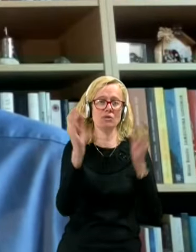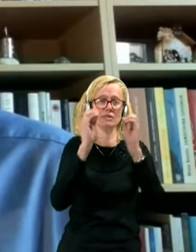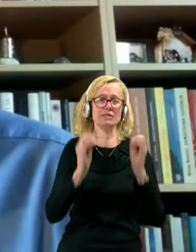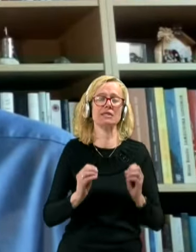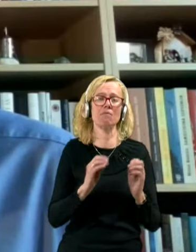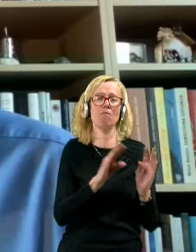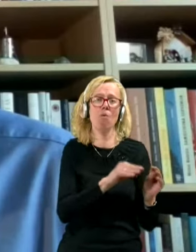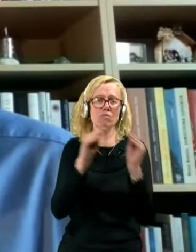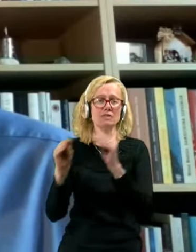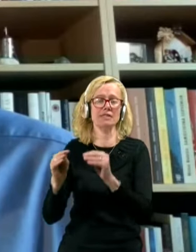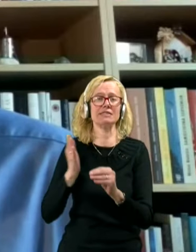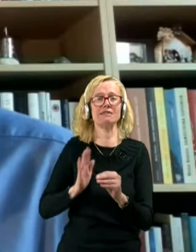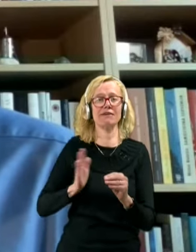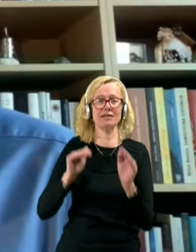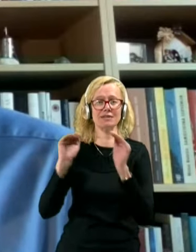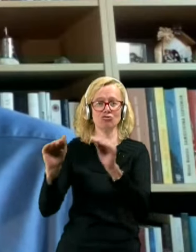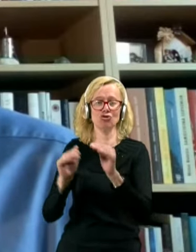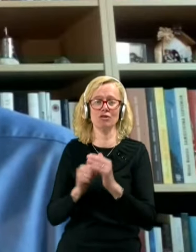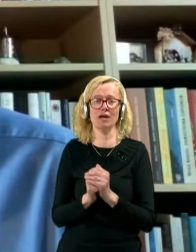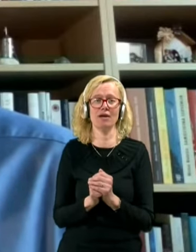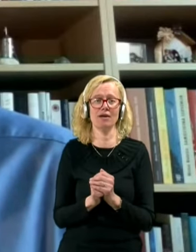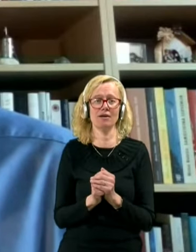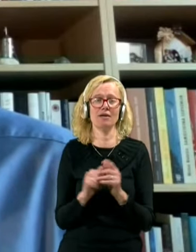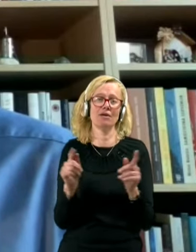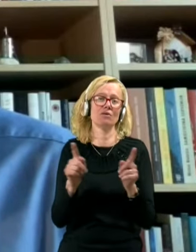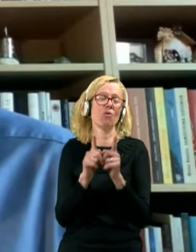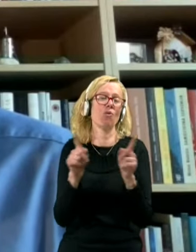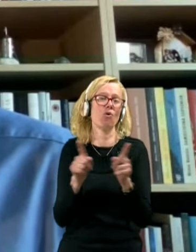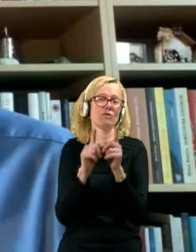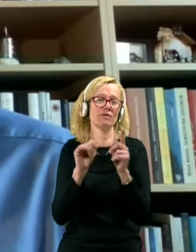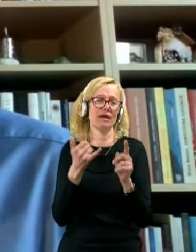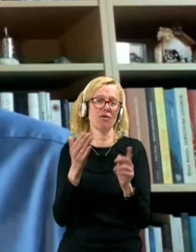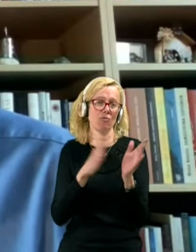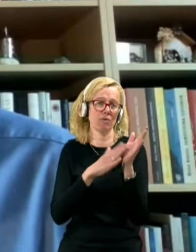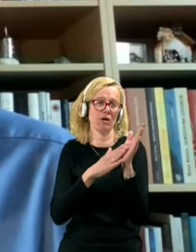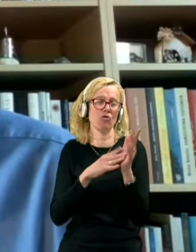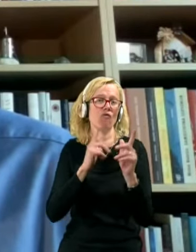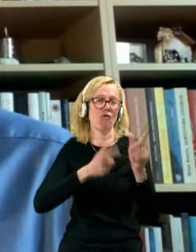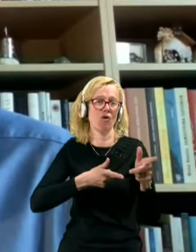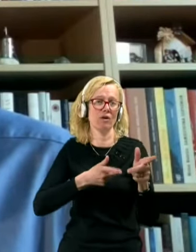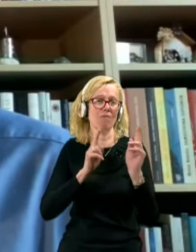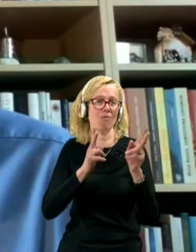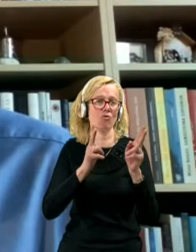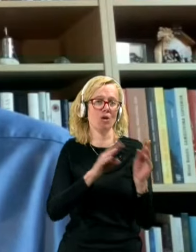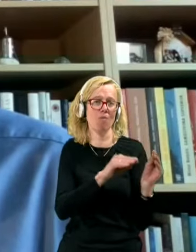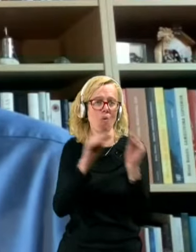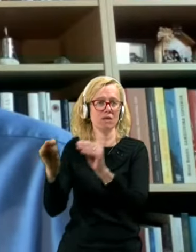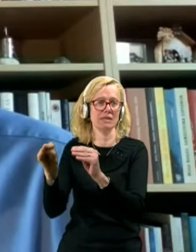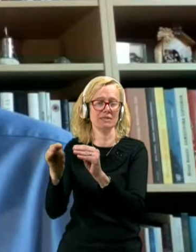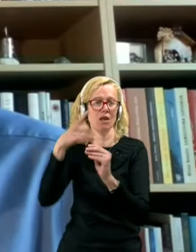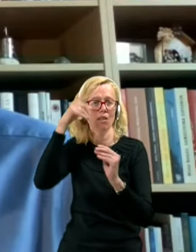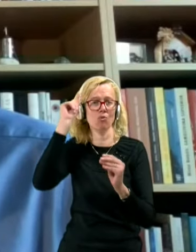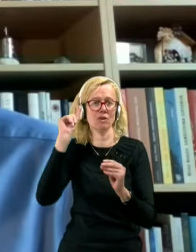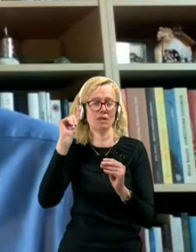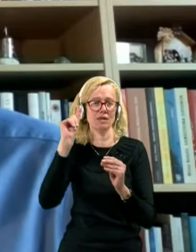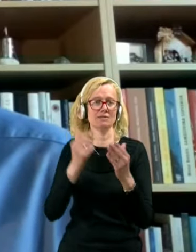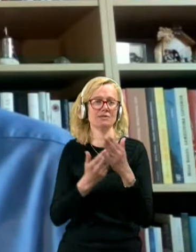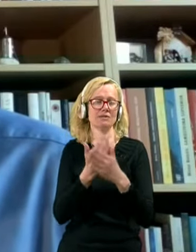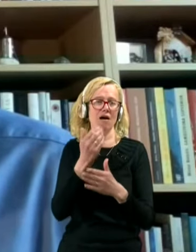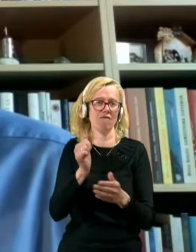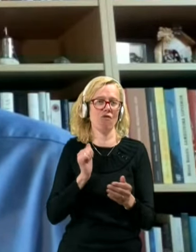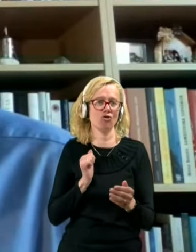mobilizacije civilne zaščite, tako kot je recimo v premjeru vojne možno mobilizirati ljudi za